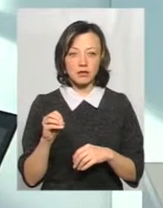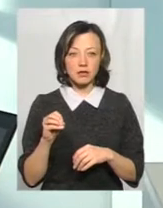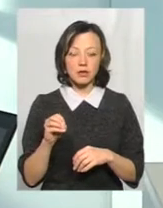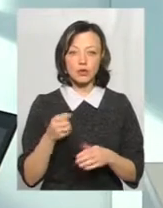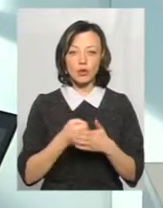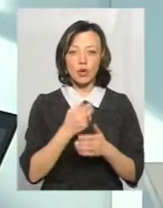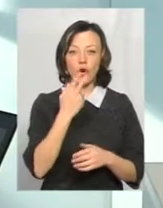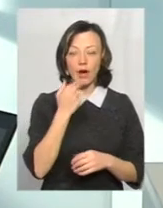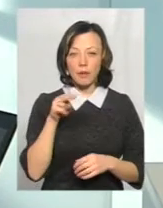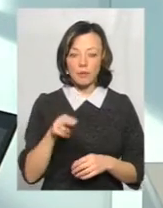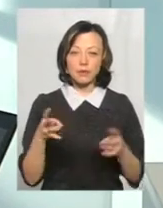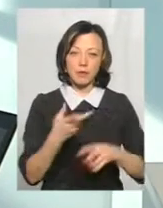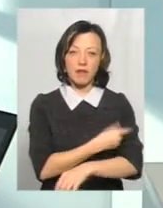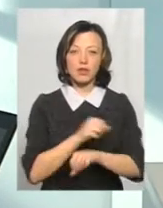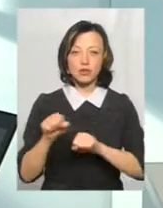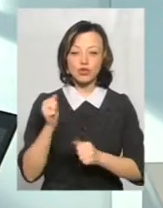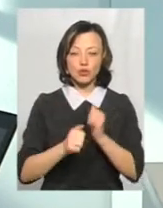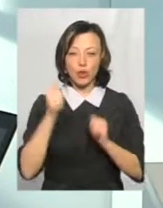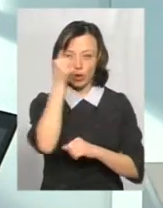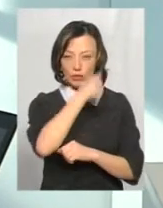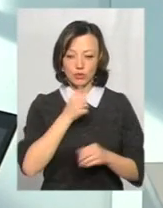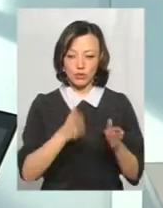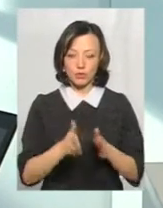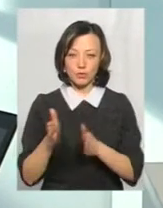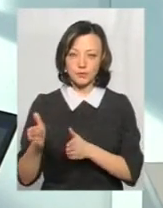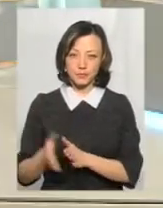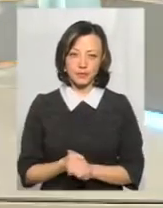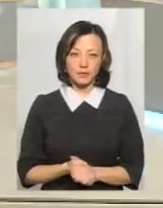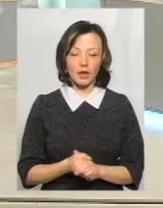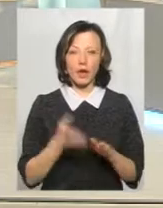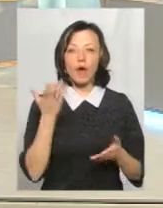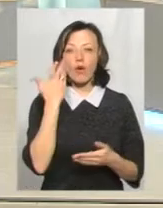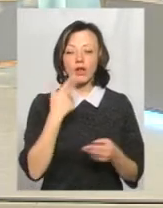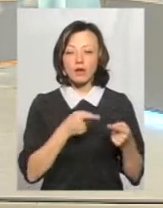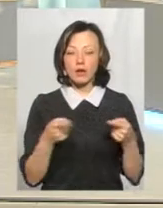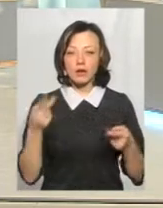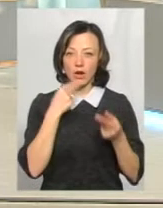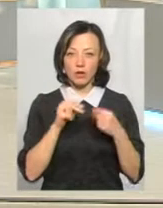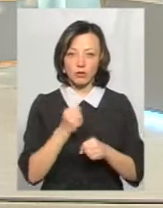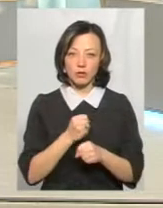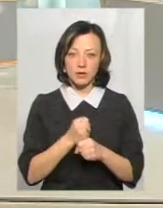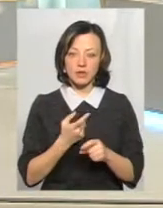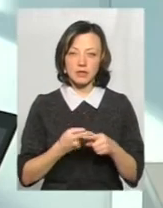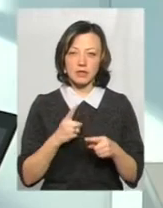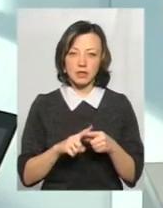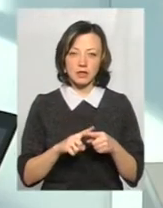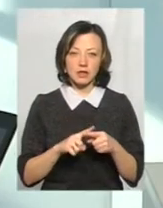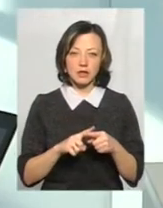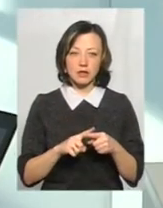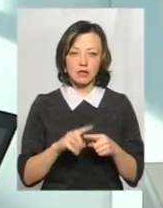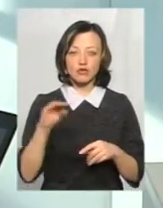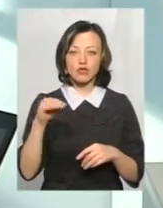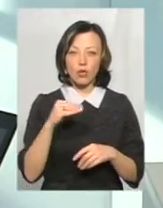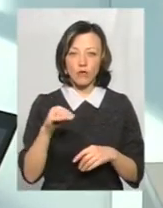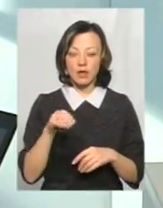грипу потрібно вакцинуватися щорічно. Щорічно. А в який період краще це робити? Саме найкраще робити це в